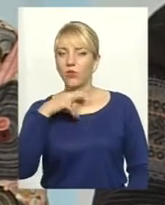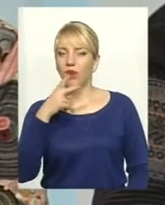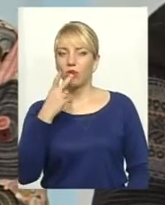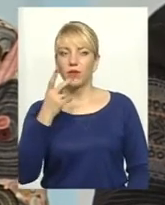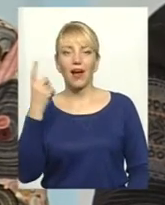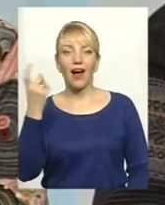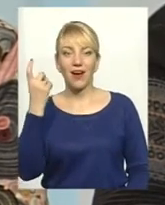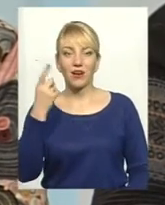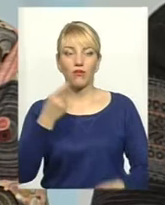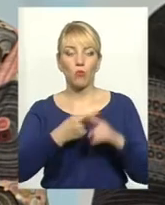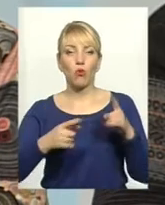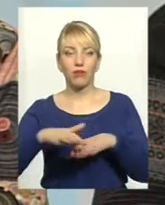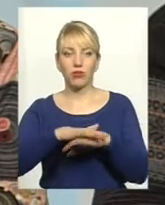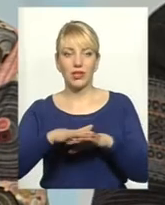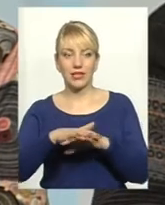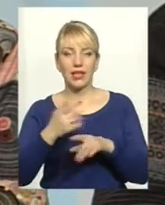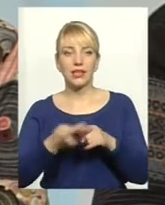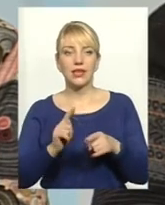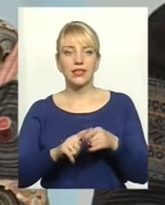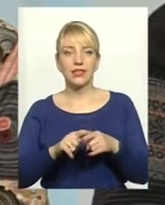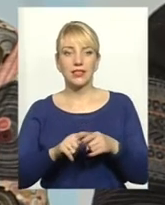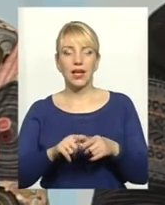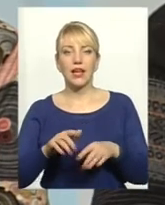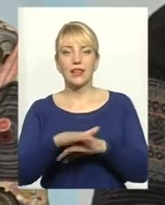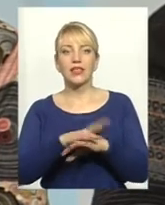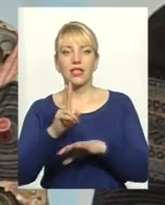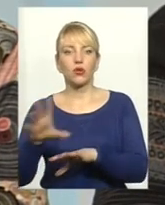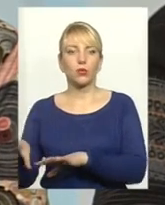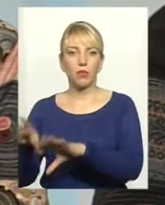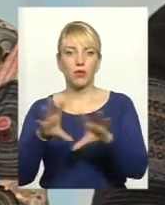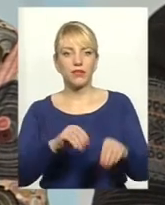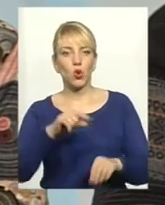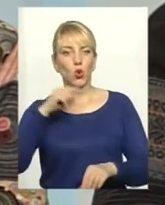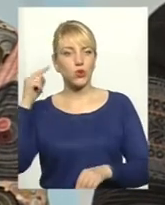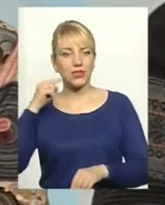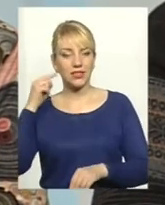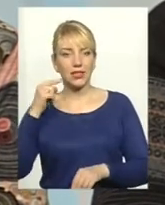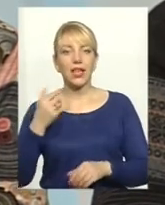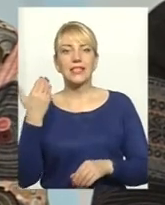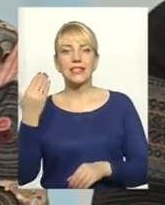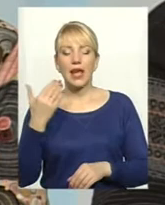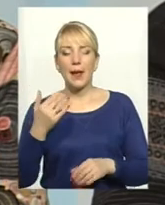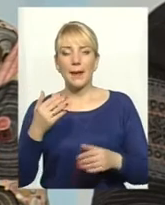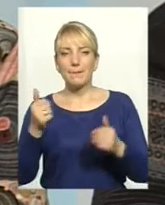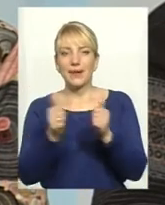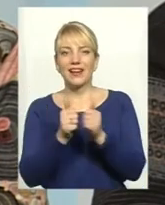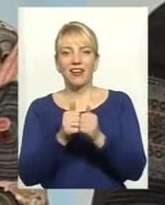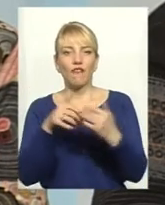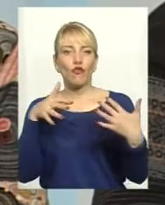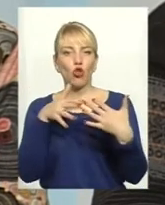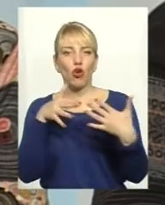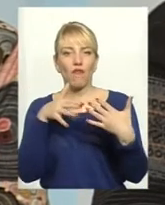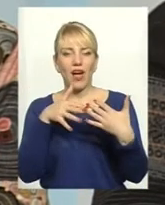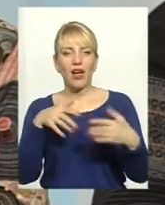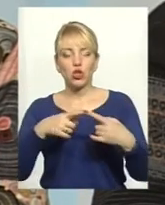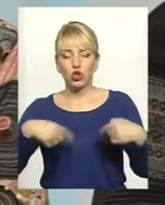половина населення, це населення, яке було переселено з Росії. Харків, це прифронтова зона, фактично. І